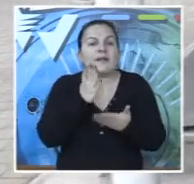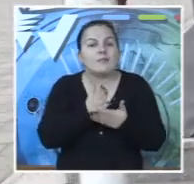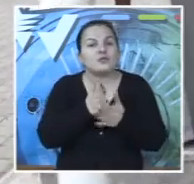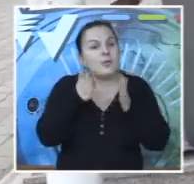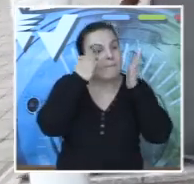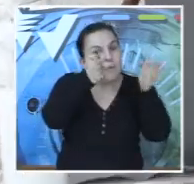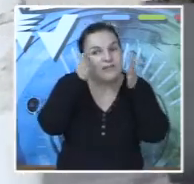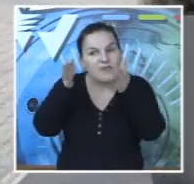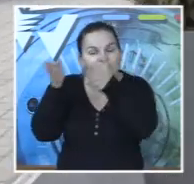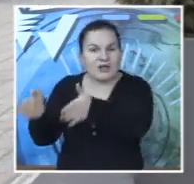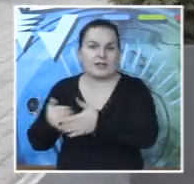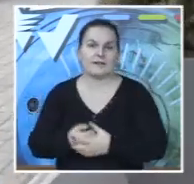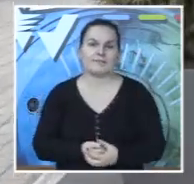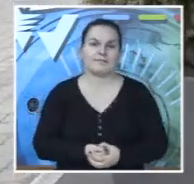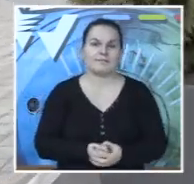njih da budu posvećeni.